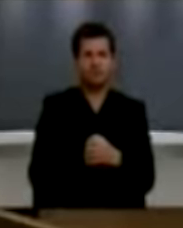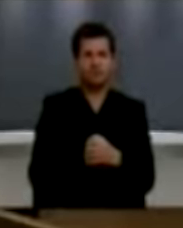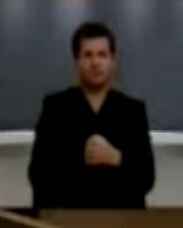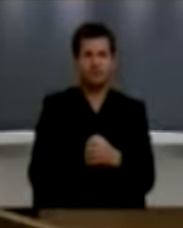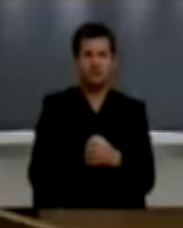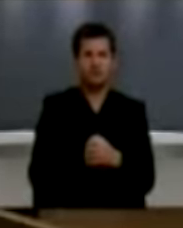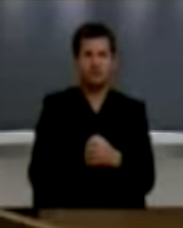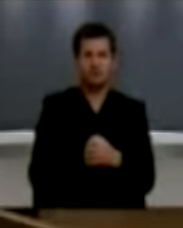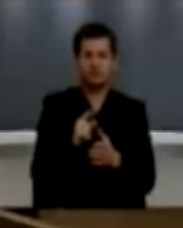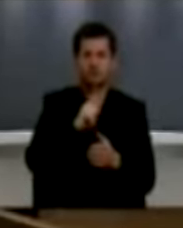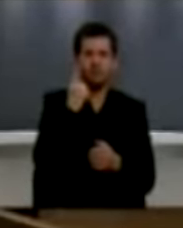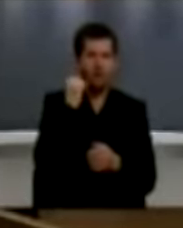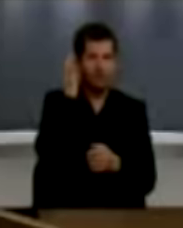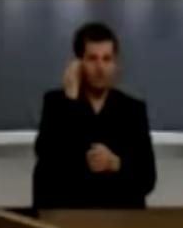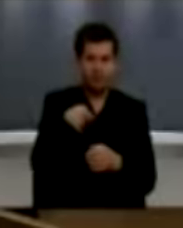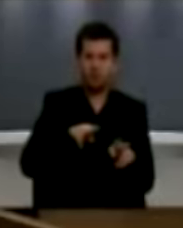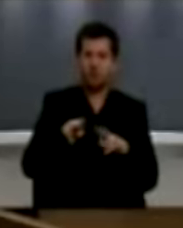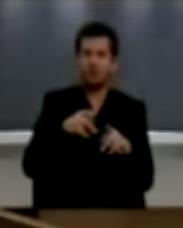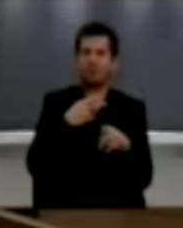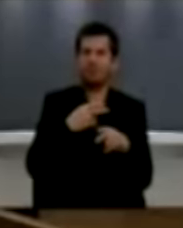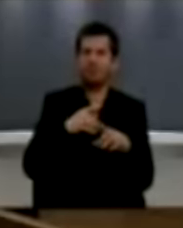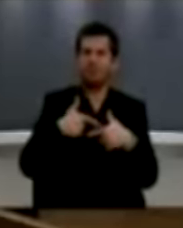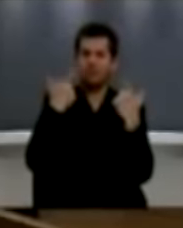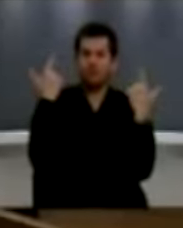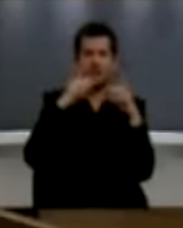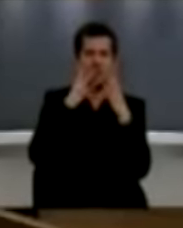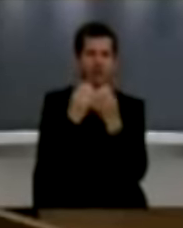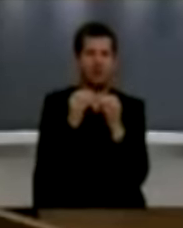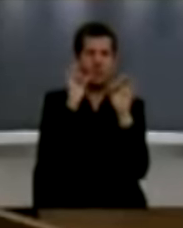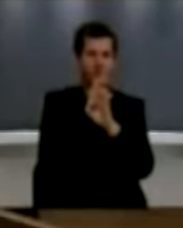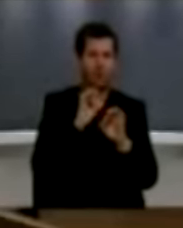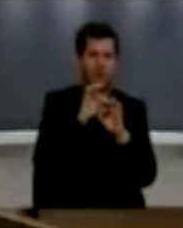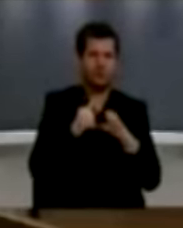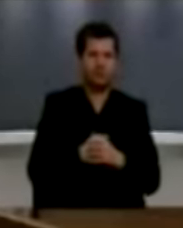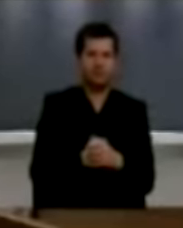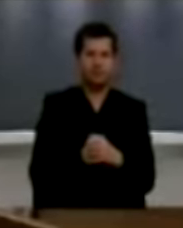Po jo, zonja e zotri që kjo gjukatë nuk ka me zbardh fatin e vrasis të askujtë.